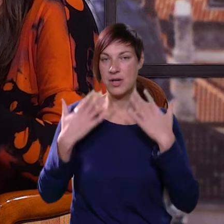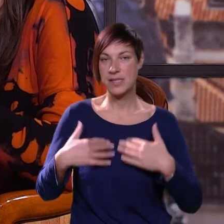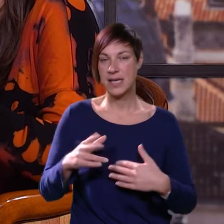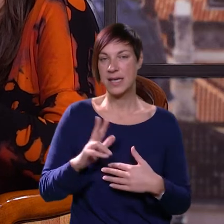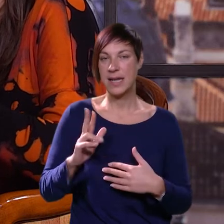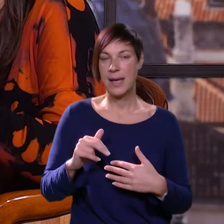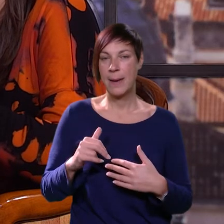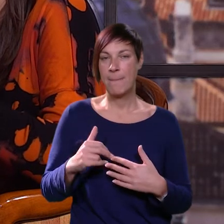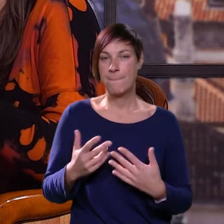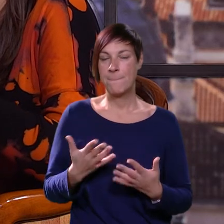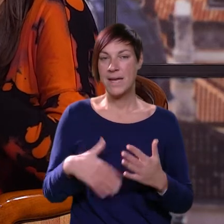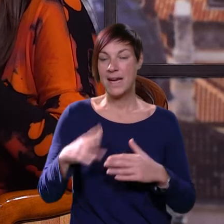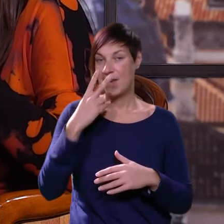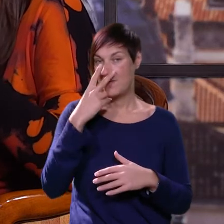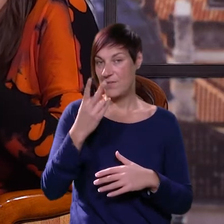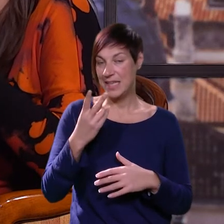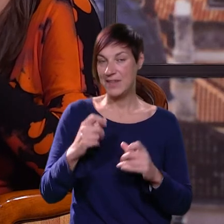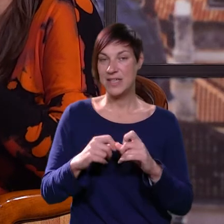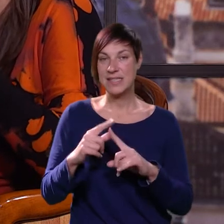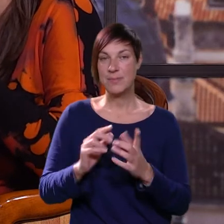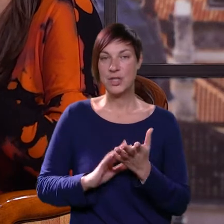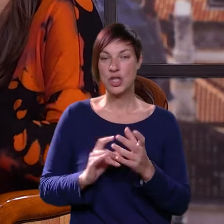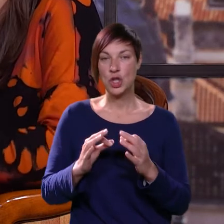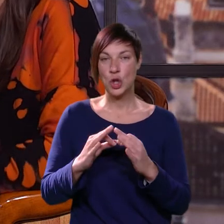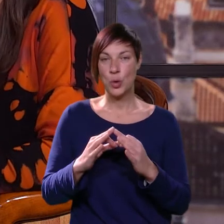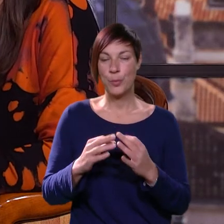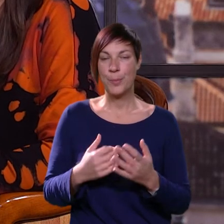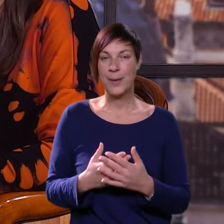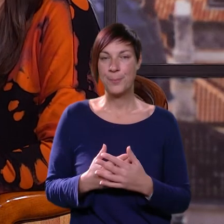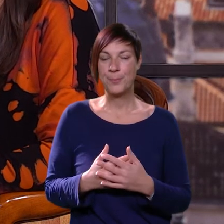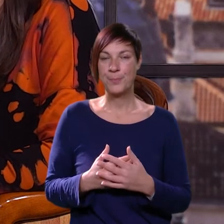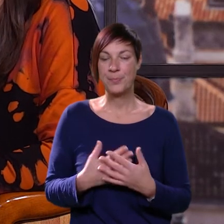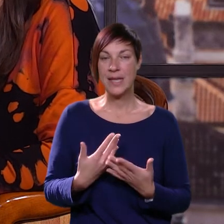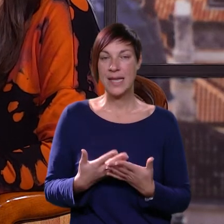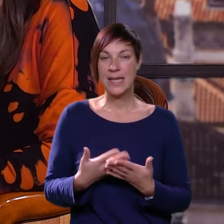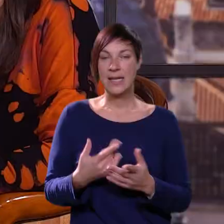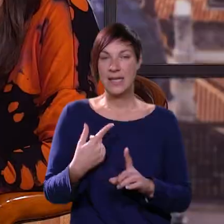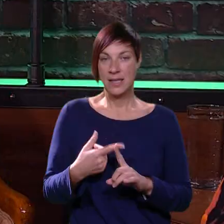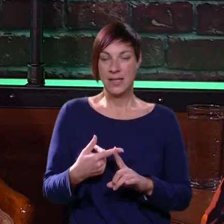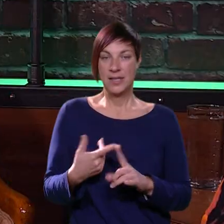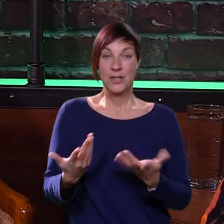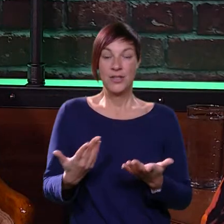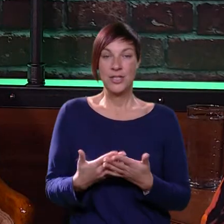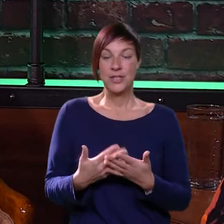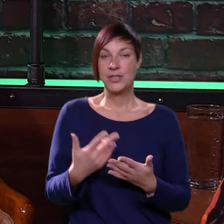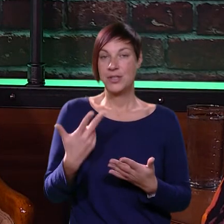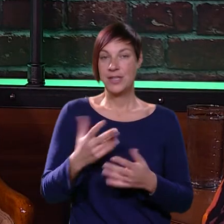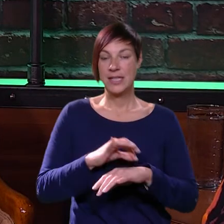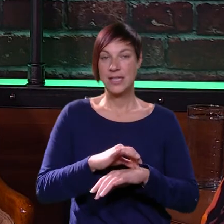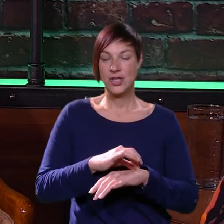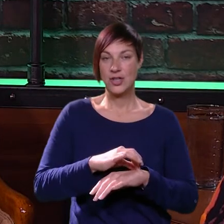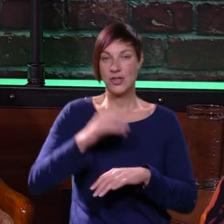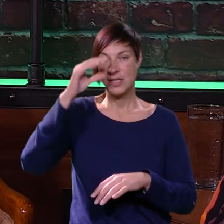izgledala, nije imala nikakvih pretjeranih, vidljivih na izgled možda okom simptoma. Tako je, točno to. Tri